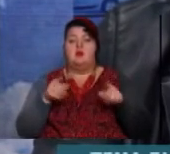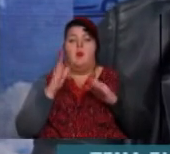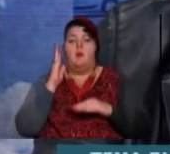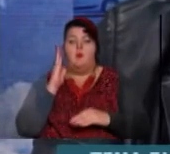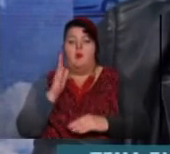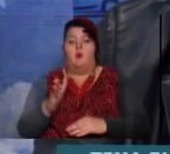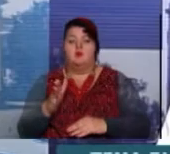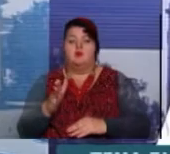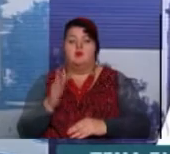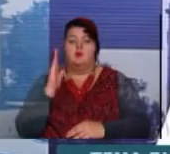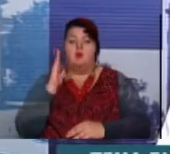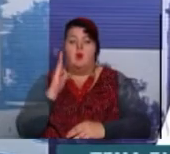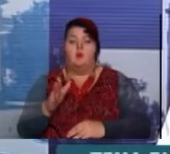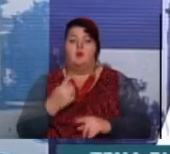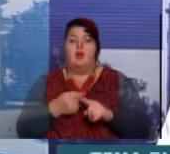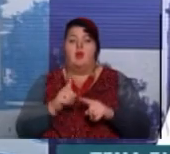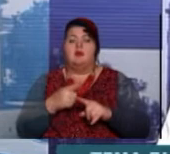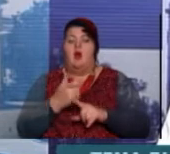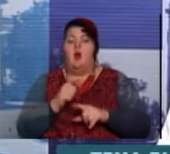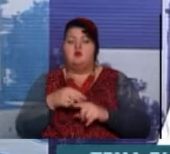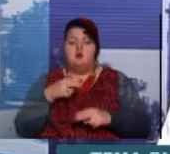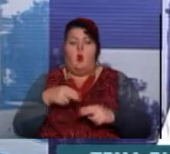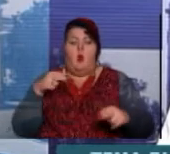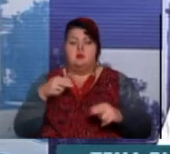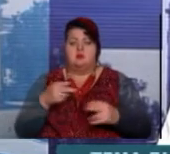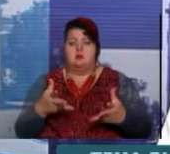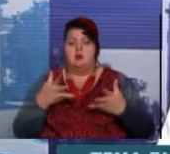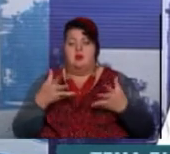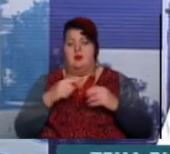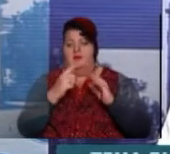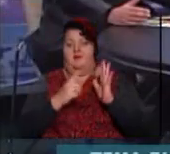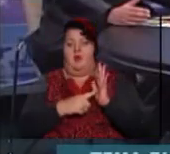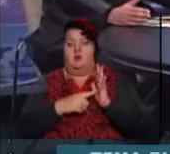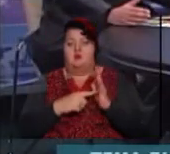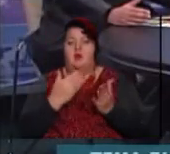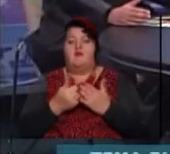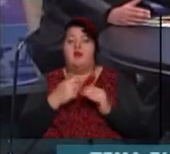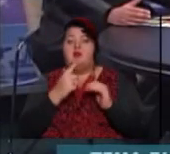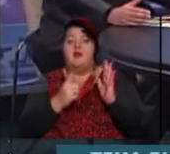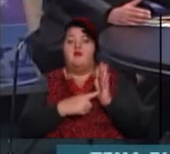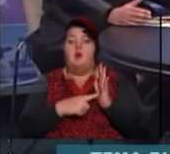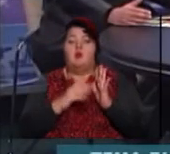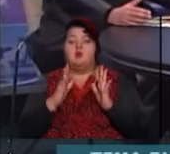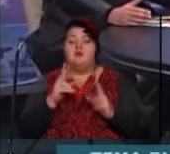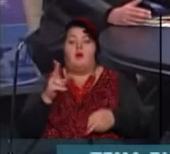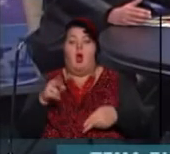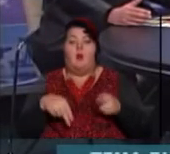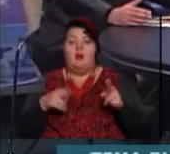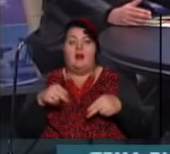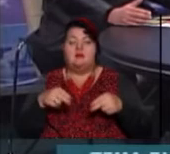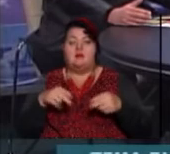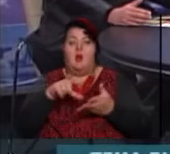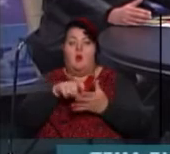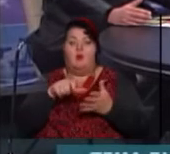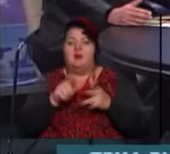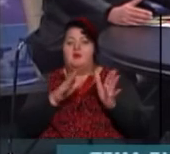буде, і це дуже остро буде стояти, цей питання. Відповідь в операційній це не тільки питання